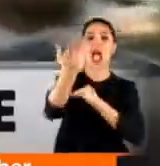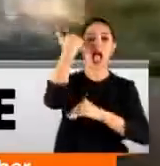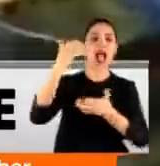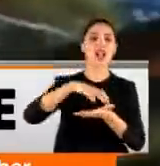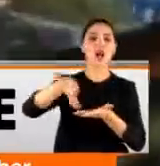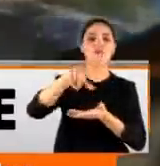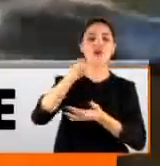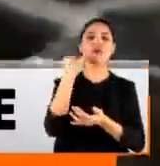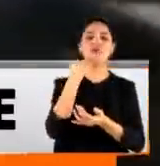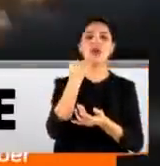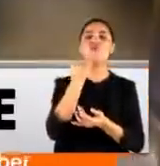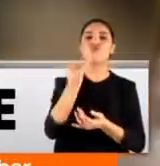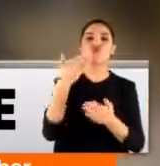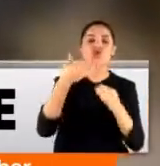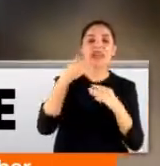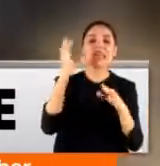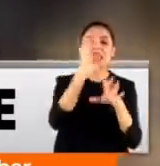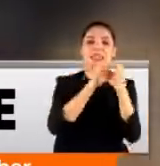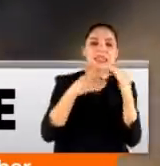gizlice müşteri alındığı yönündeydi.